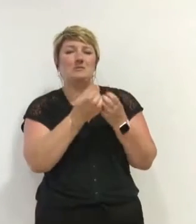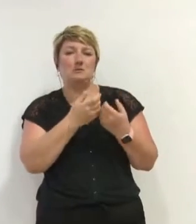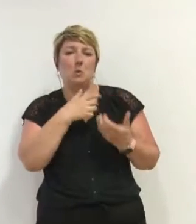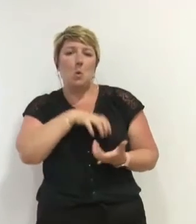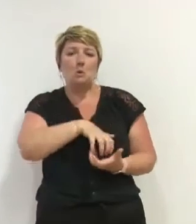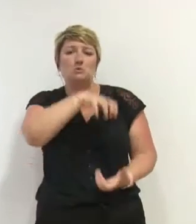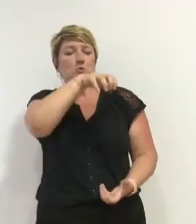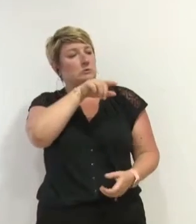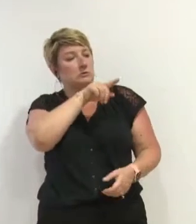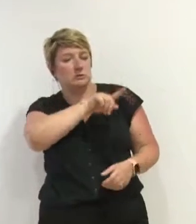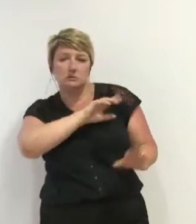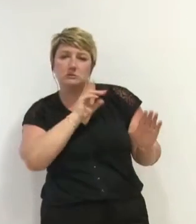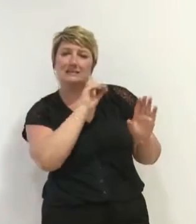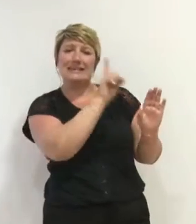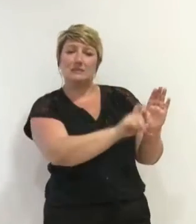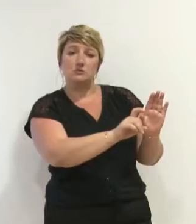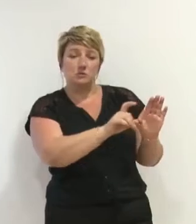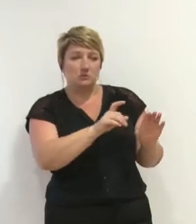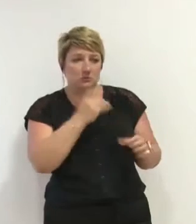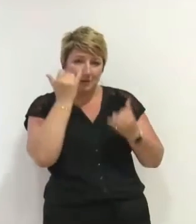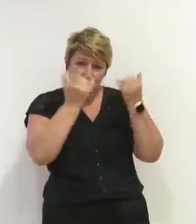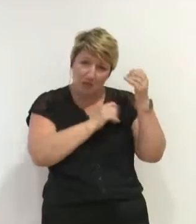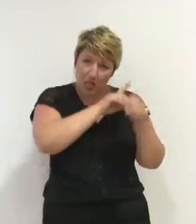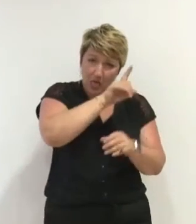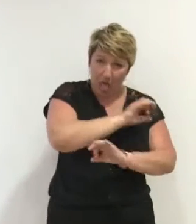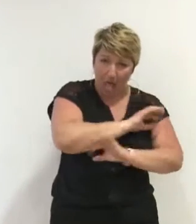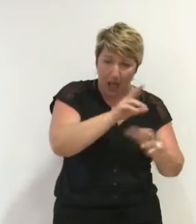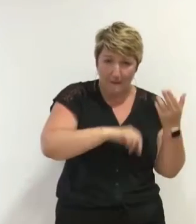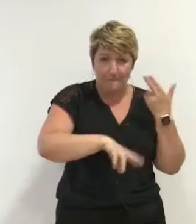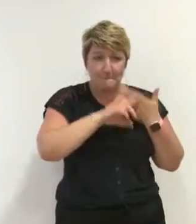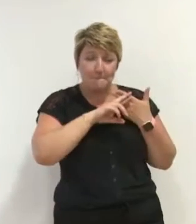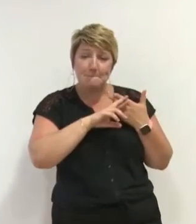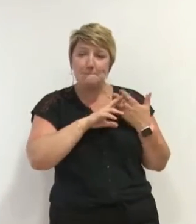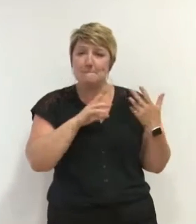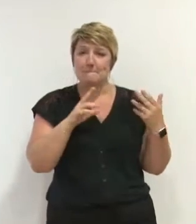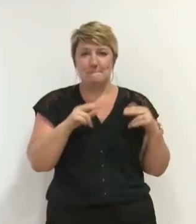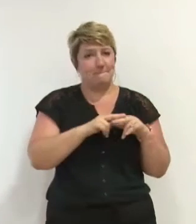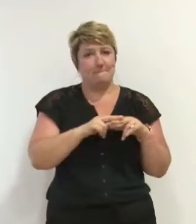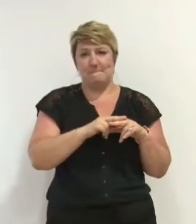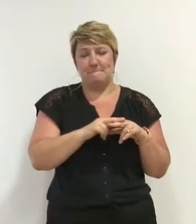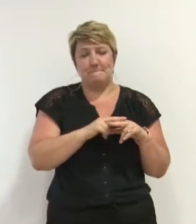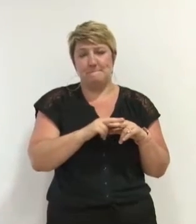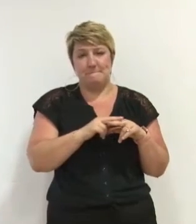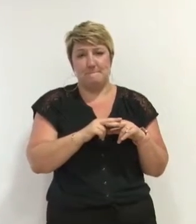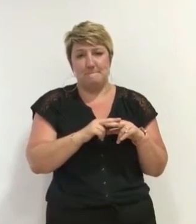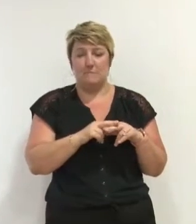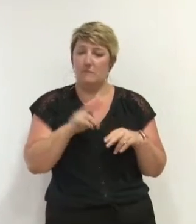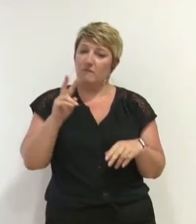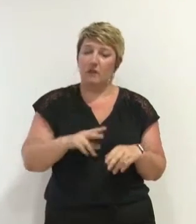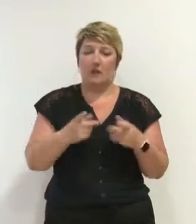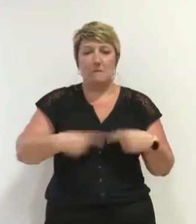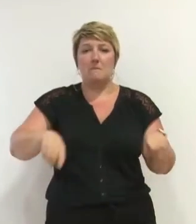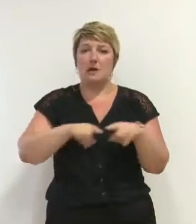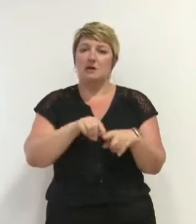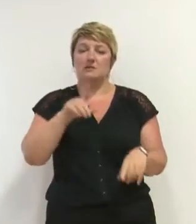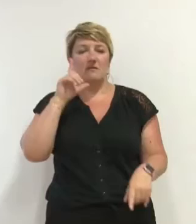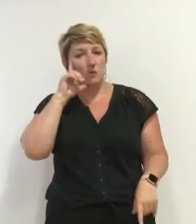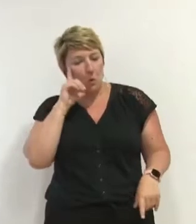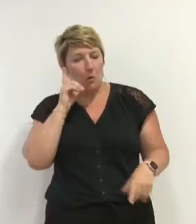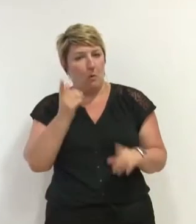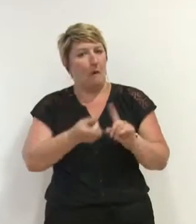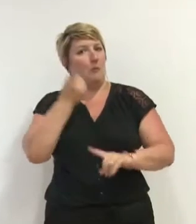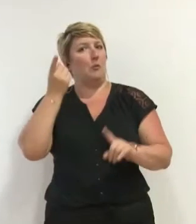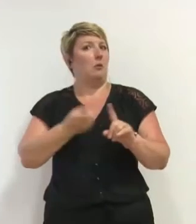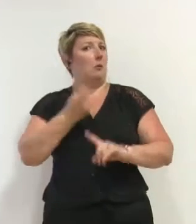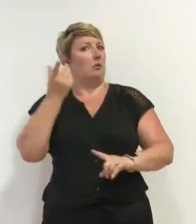information au sujet de cette opération qui concerne une des places les plus importantes de notre ville. Quid de l'information concernant le